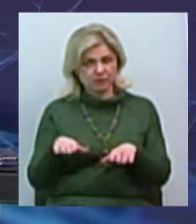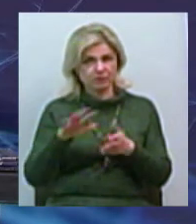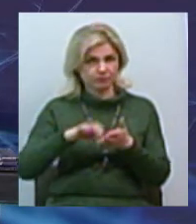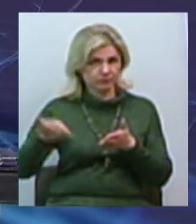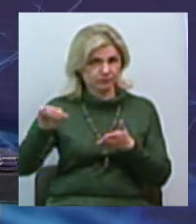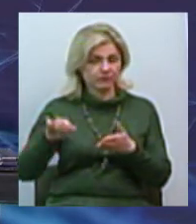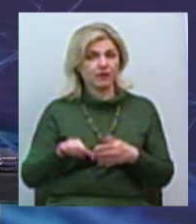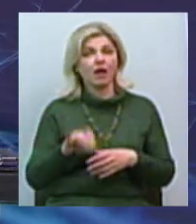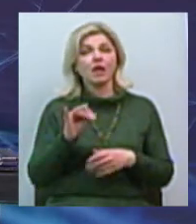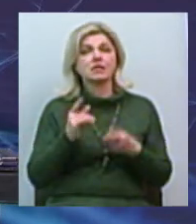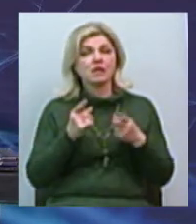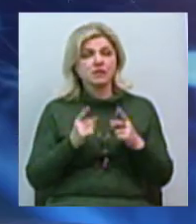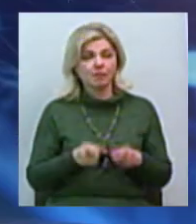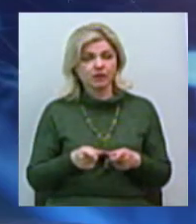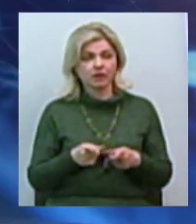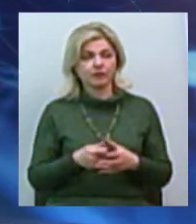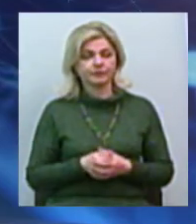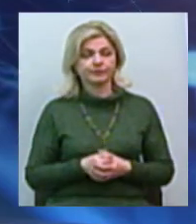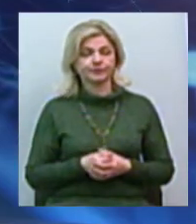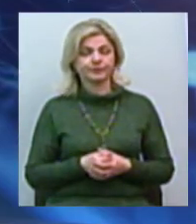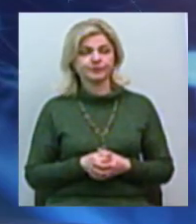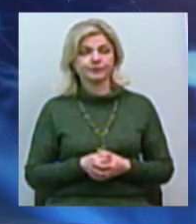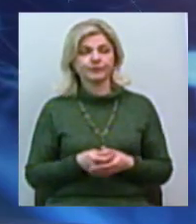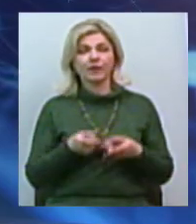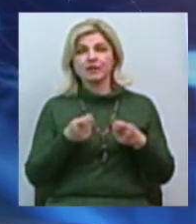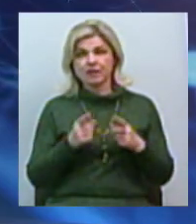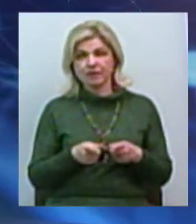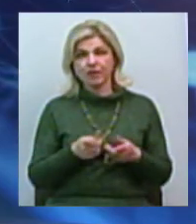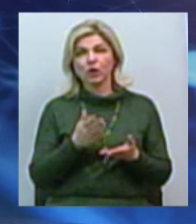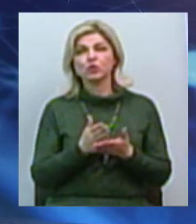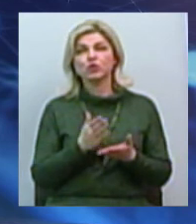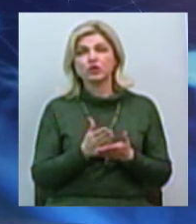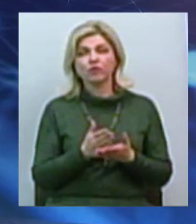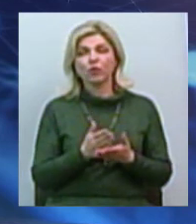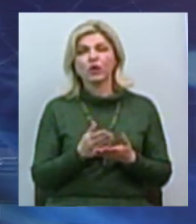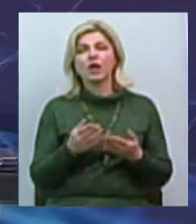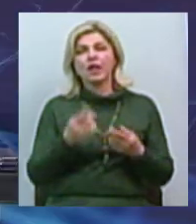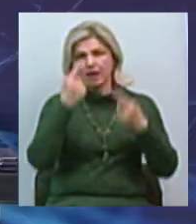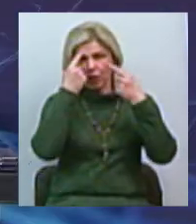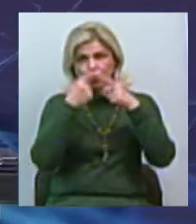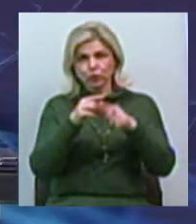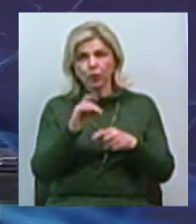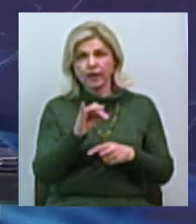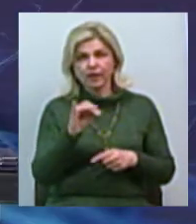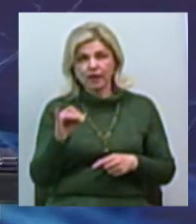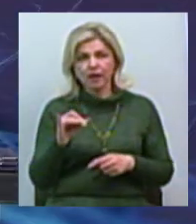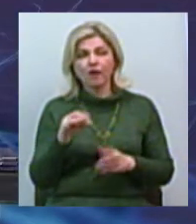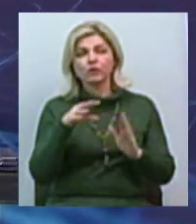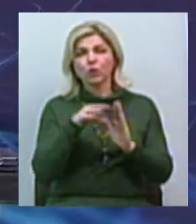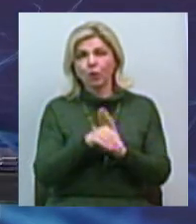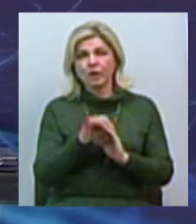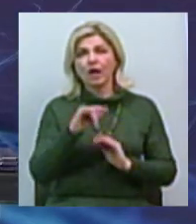Понимаєте, на самому-то діле... Бо вирішово так курить. На самому-то діле, вот, существують определенні технології, в тому числі і